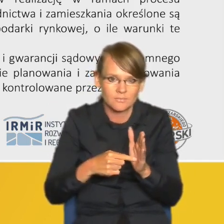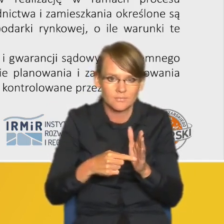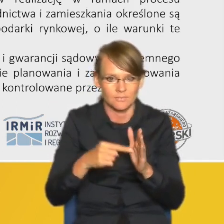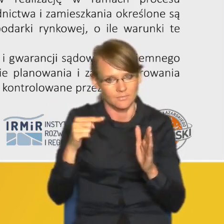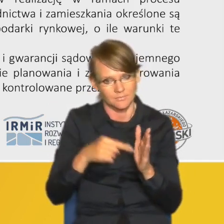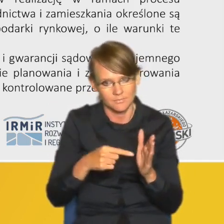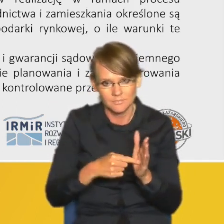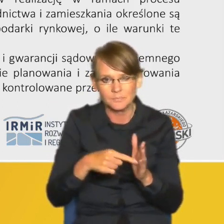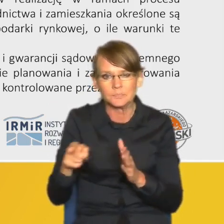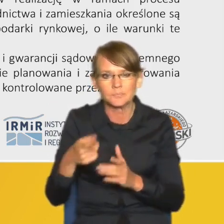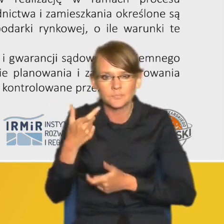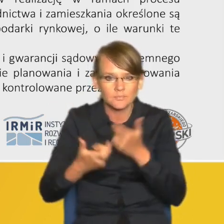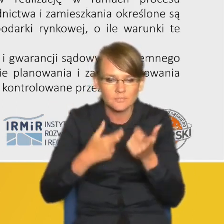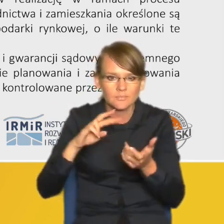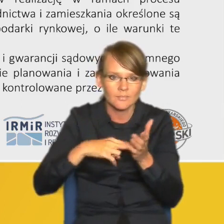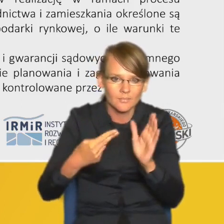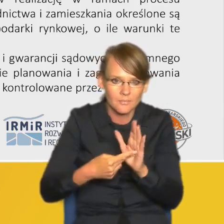sporządzania planów